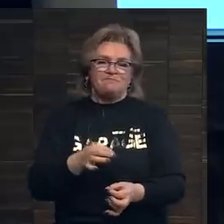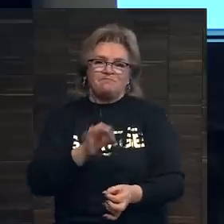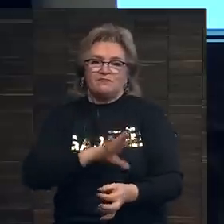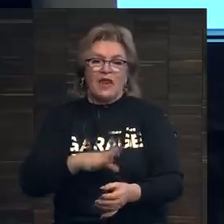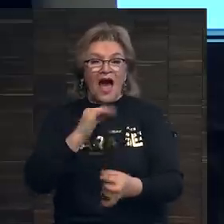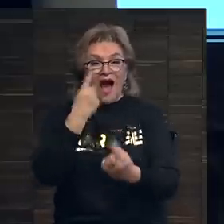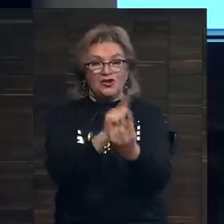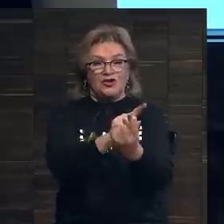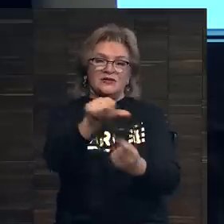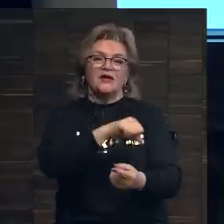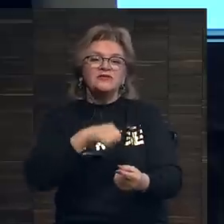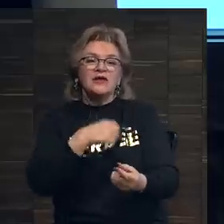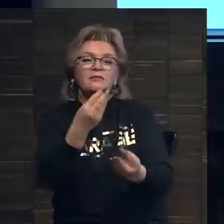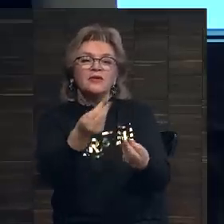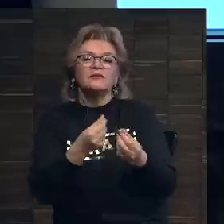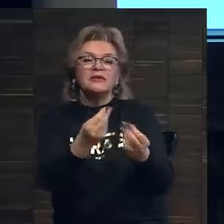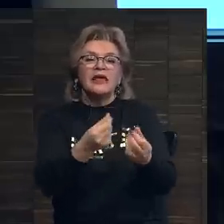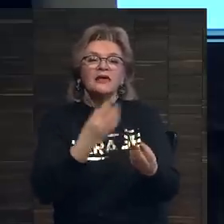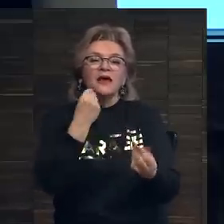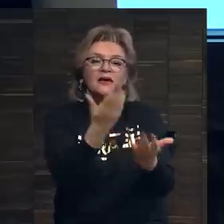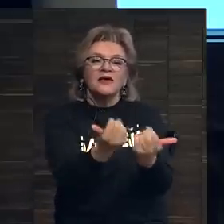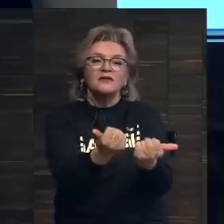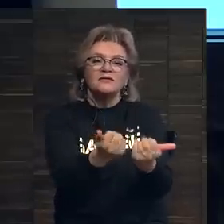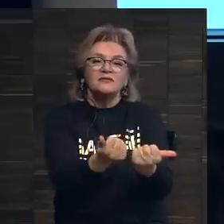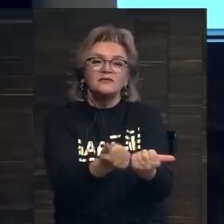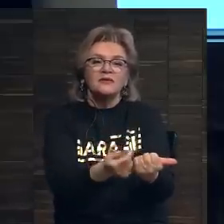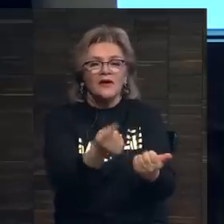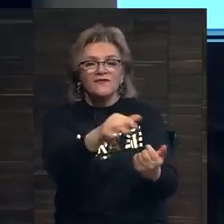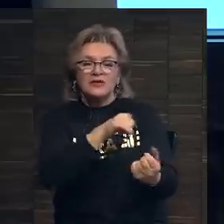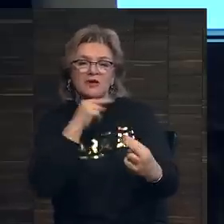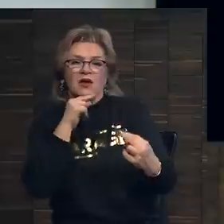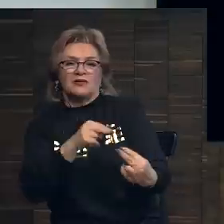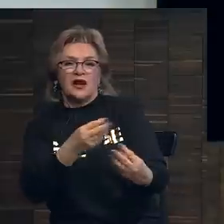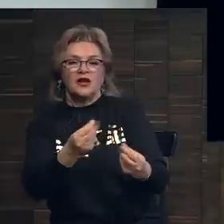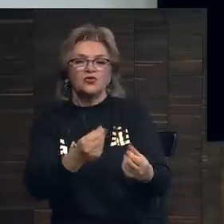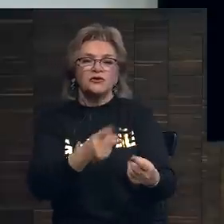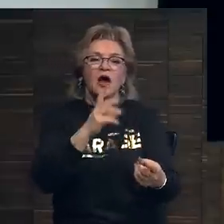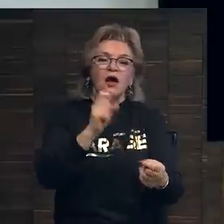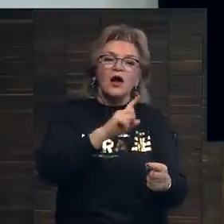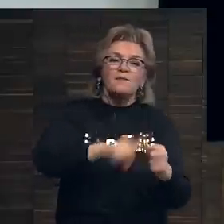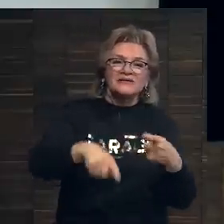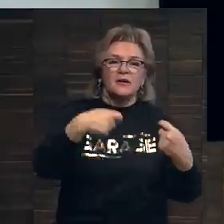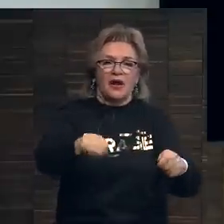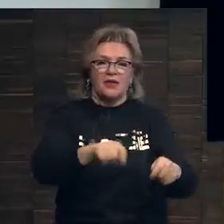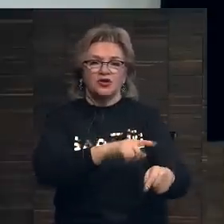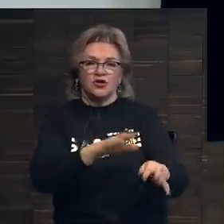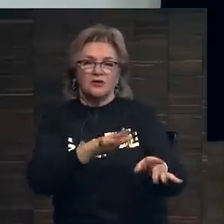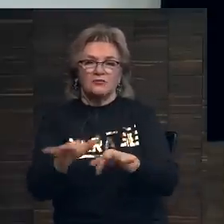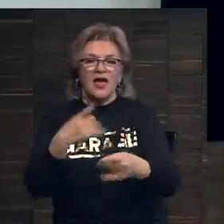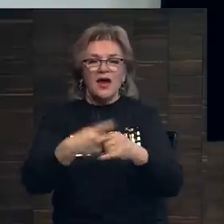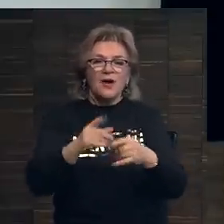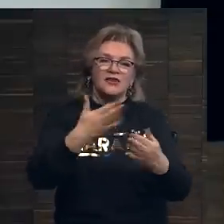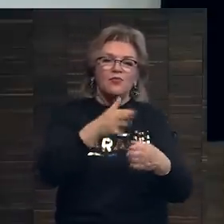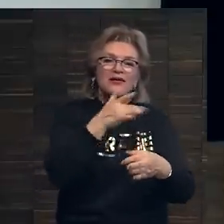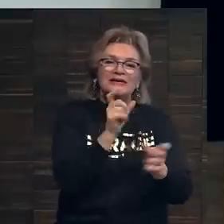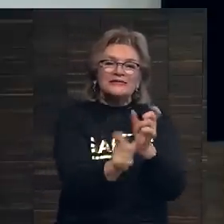При частной продаже вы сами диктуете сроки. Вы так или иначе контролируете, насколько быстро пройдет продажа. Так что гибкость